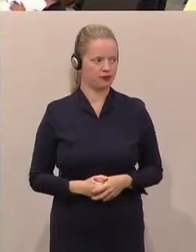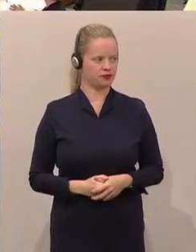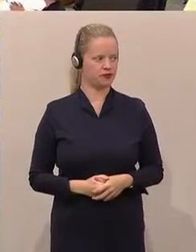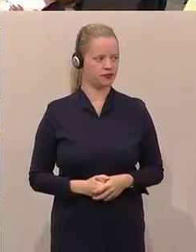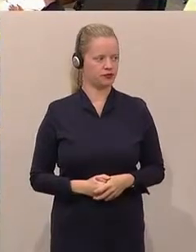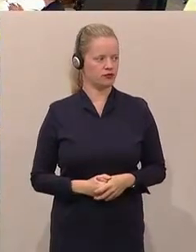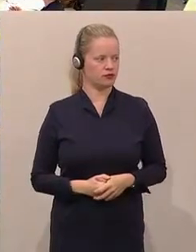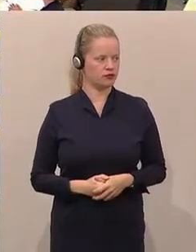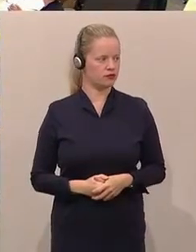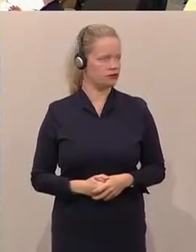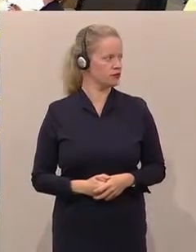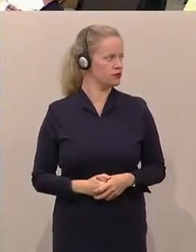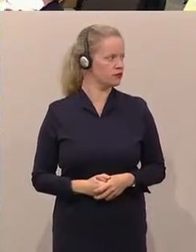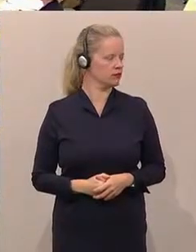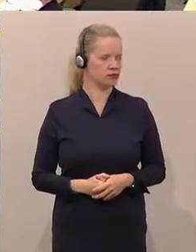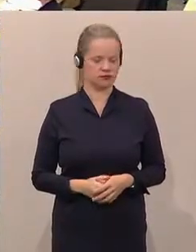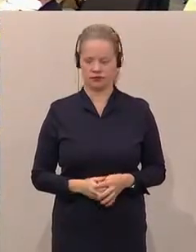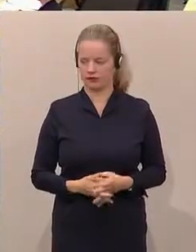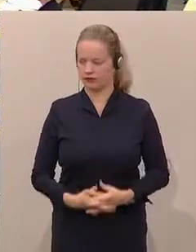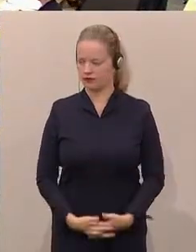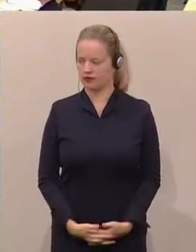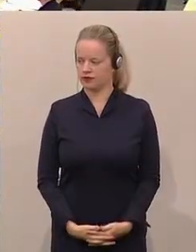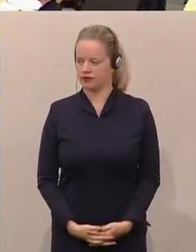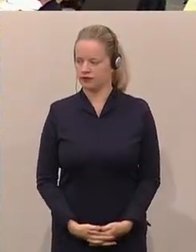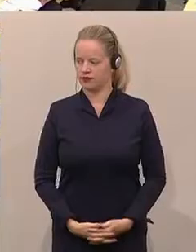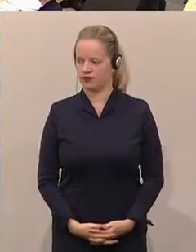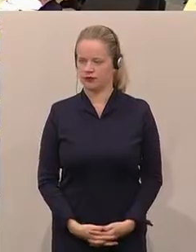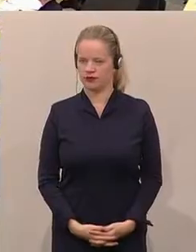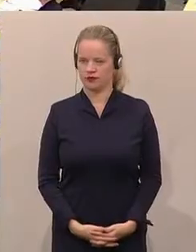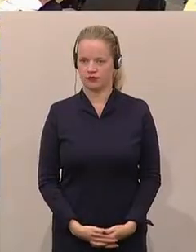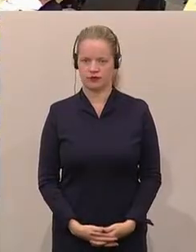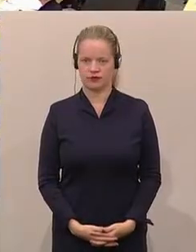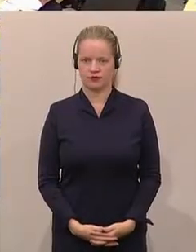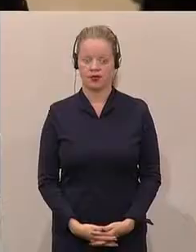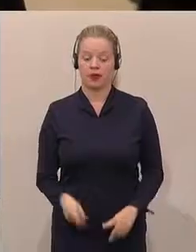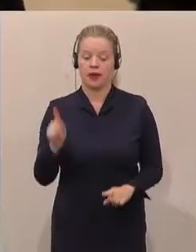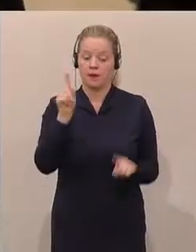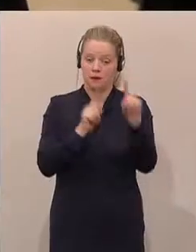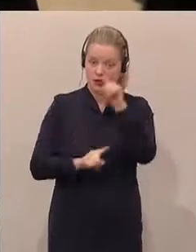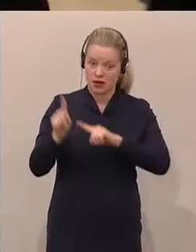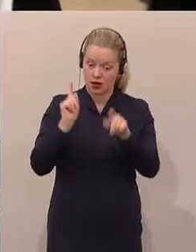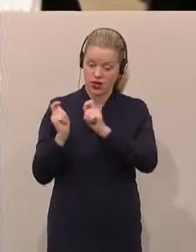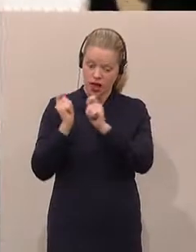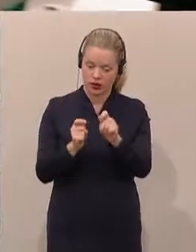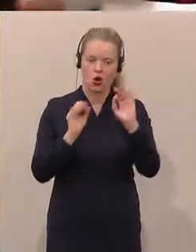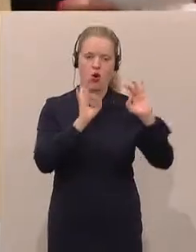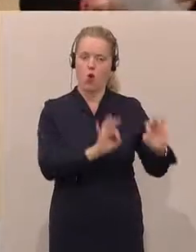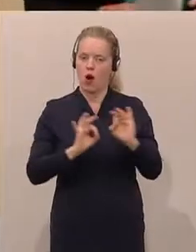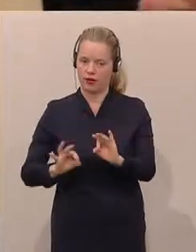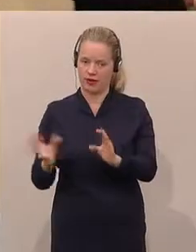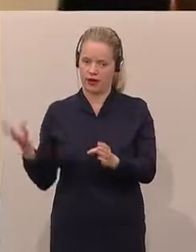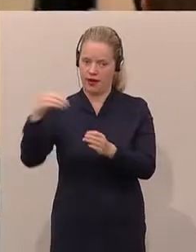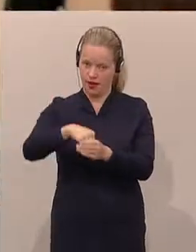Applaus Alma Sadic von der Liste Pilz bringt einen weiteren Misstrauensantrag gegen Innenminister Kickl ein. Der